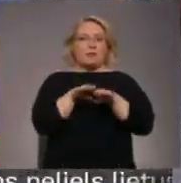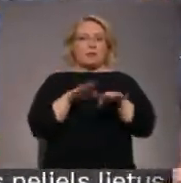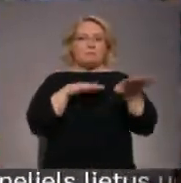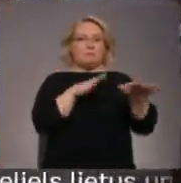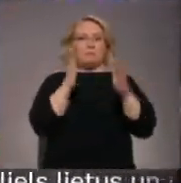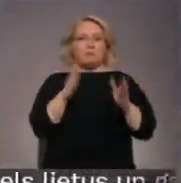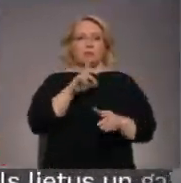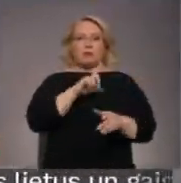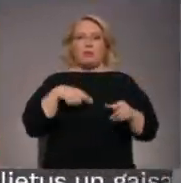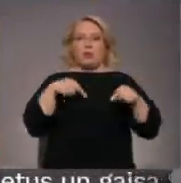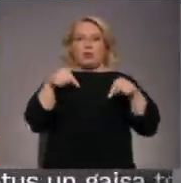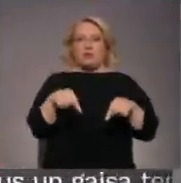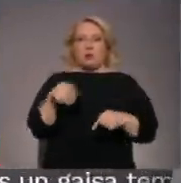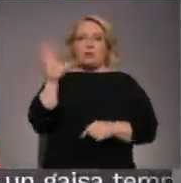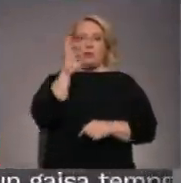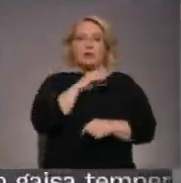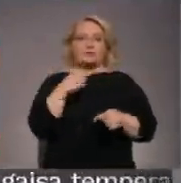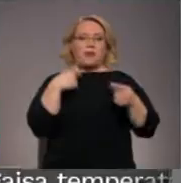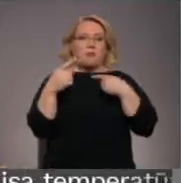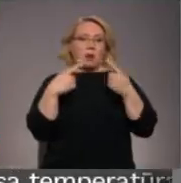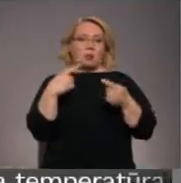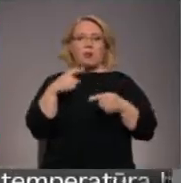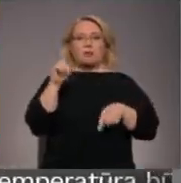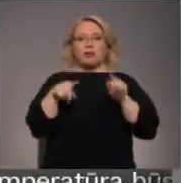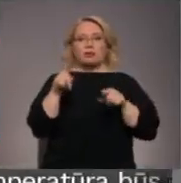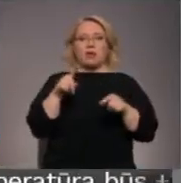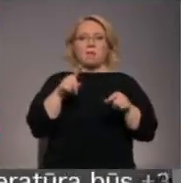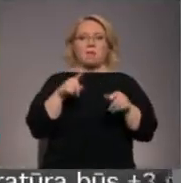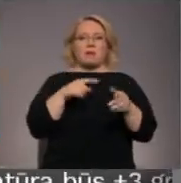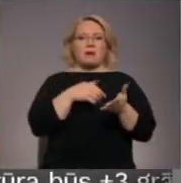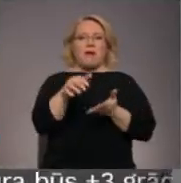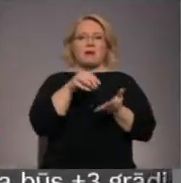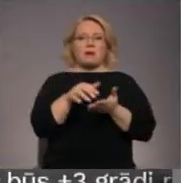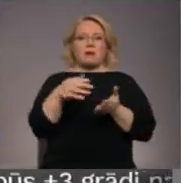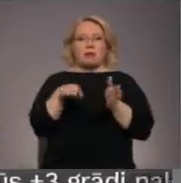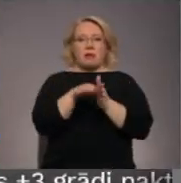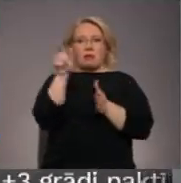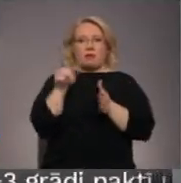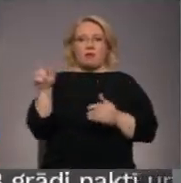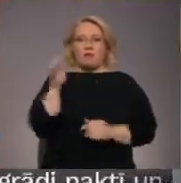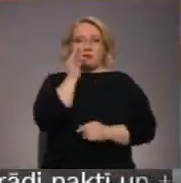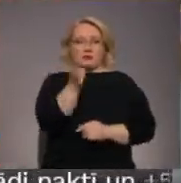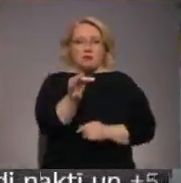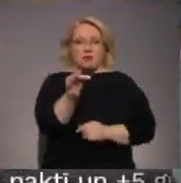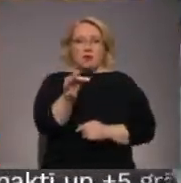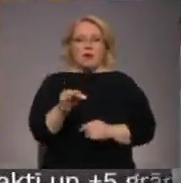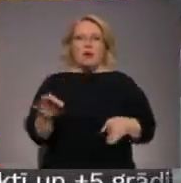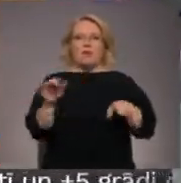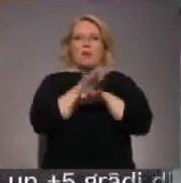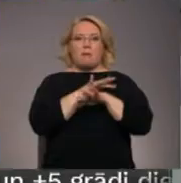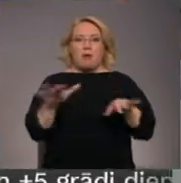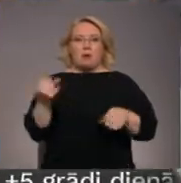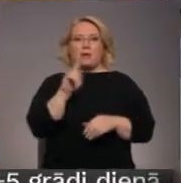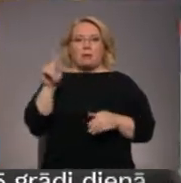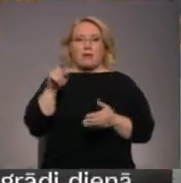gaidāms arī Latvijā un man bija iespēja pārunāt ar dažiem gājiena dalīdniekiem un lūk viņu teiktais. Bērniem ir jāiet uz